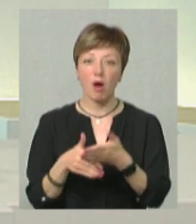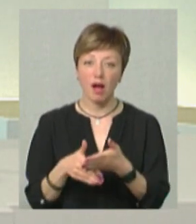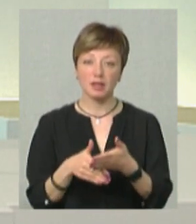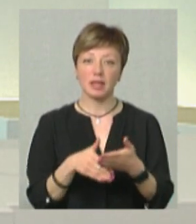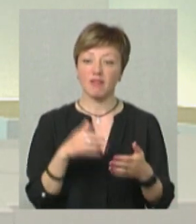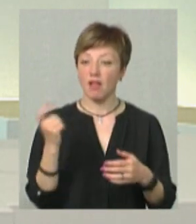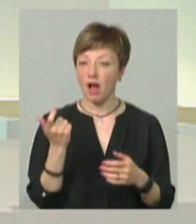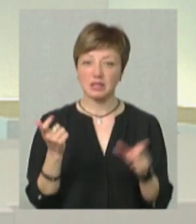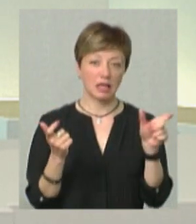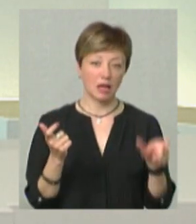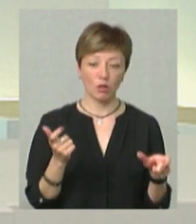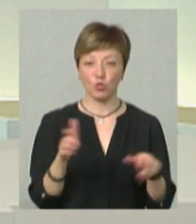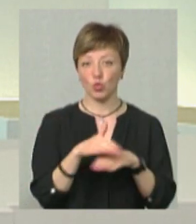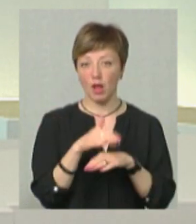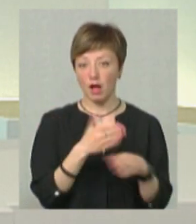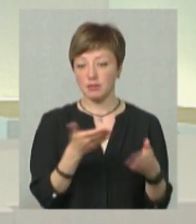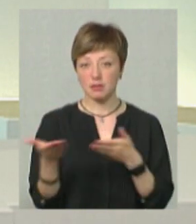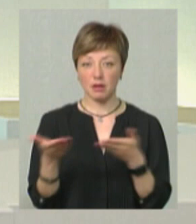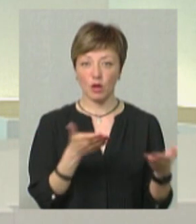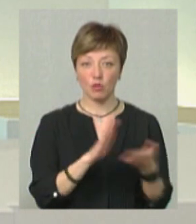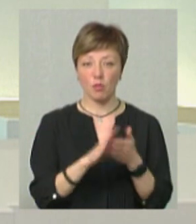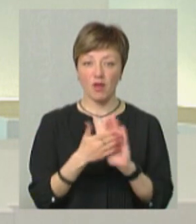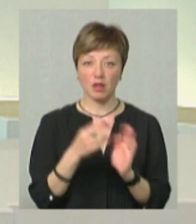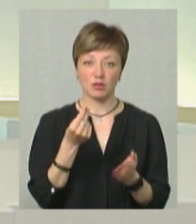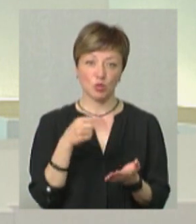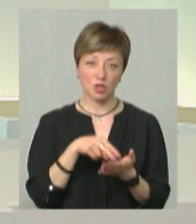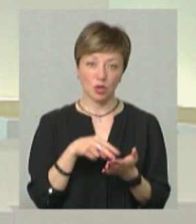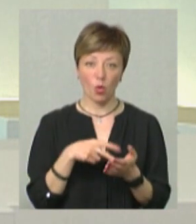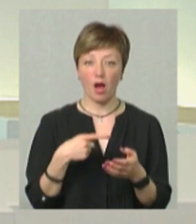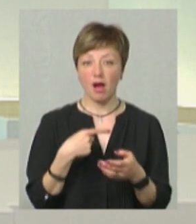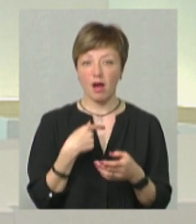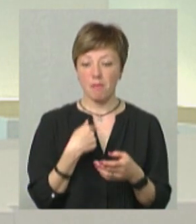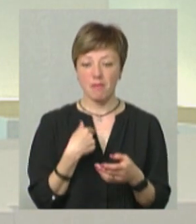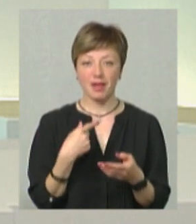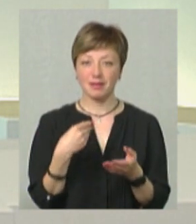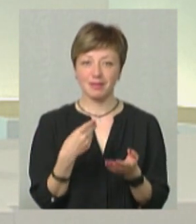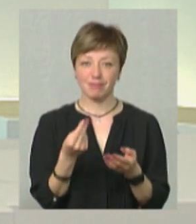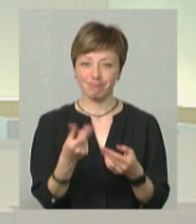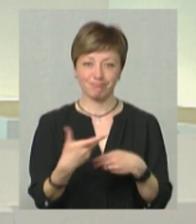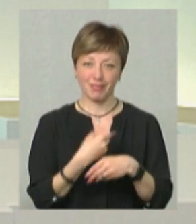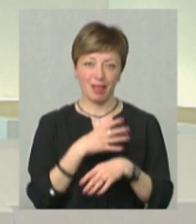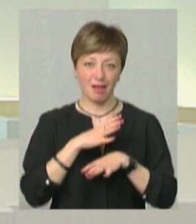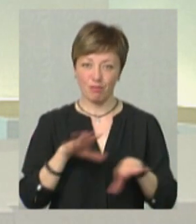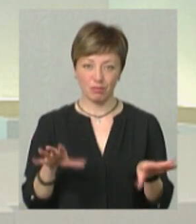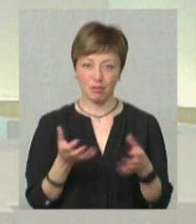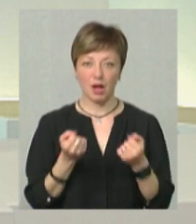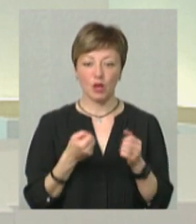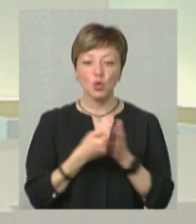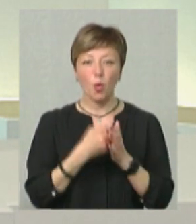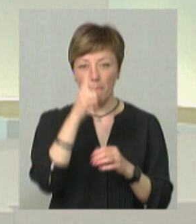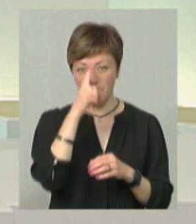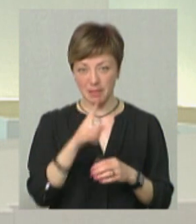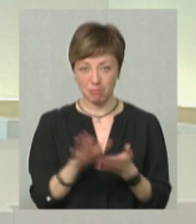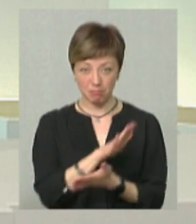власник і є клієнт. Будь ласка, знімайте, домовляться про ціну і ріелтор за свої послуги не брав. Так, це було перший період до місяця